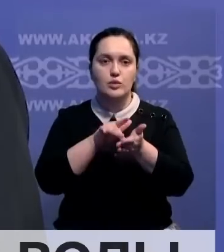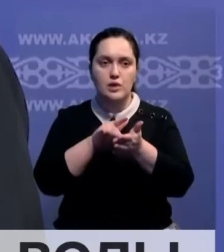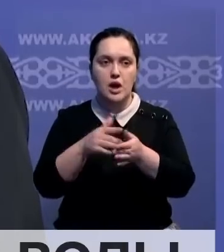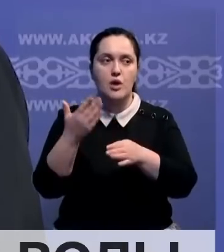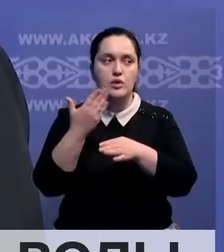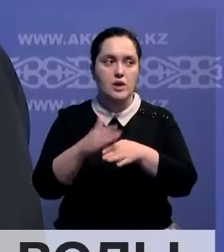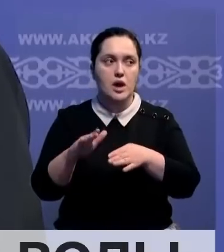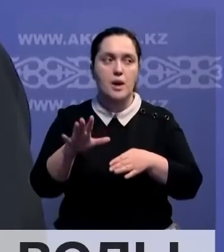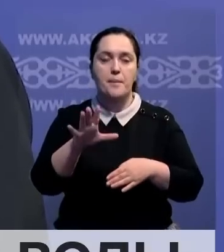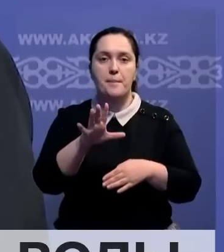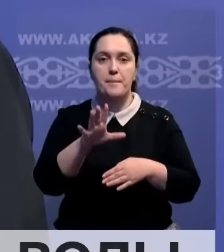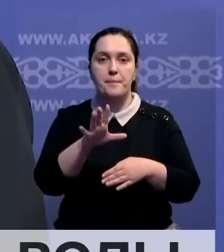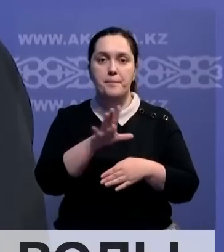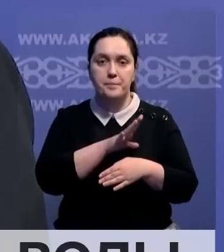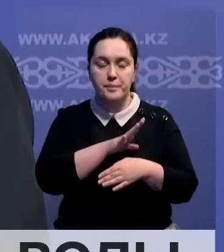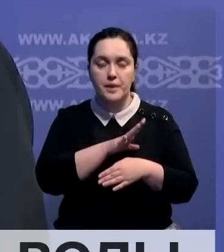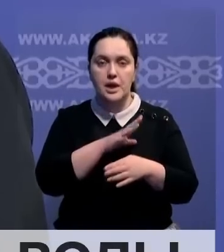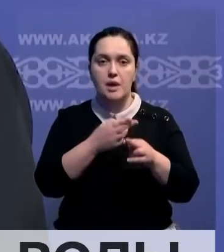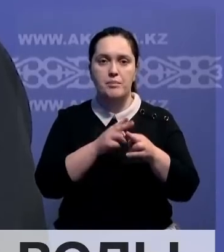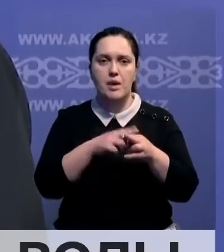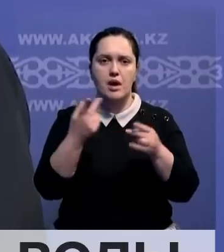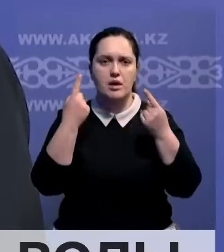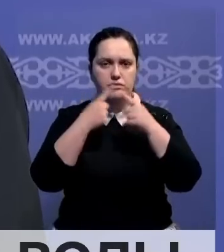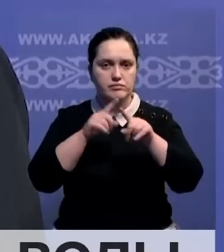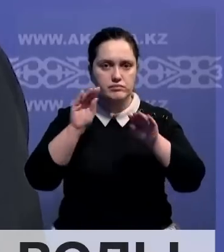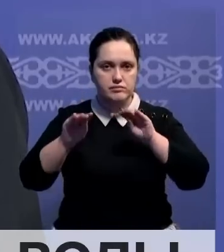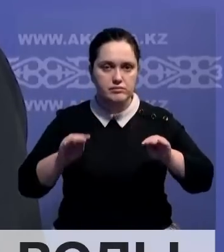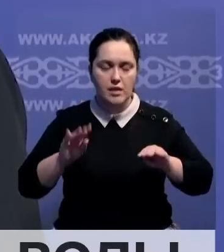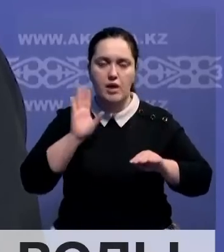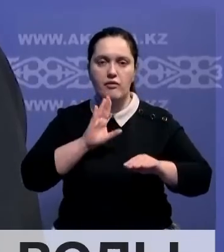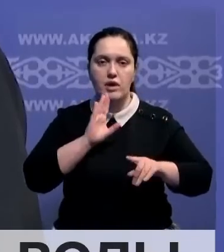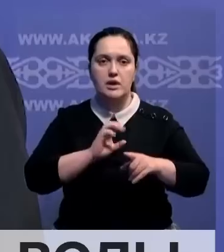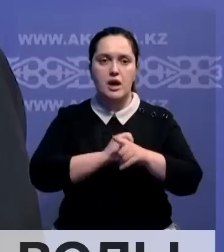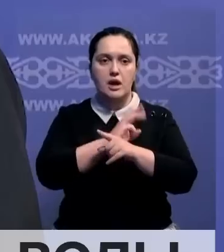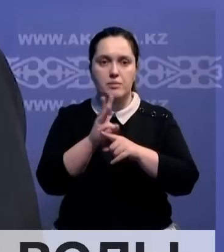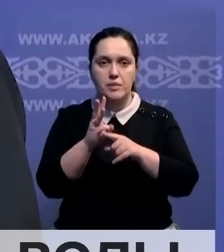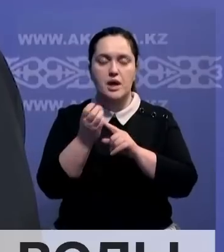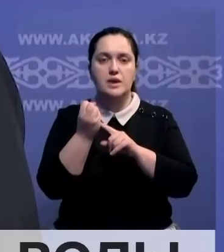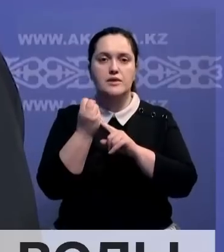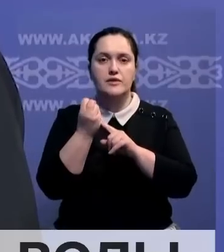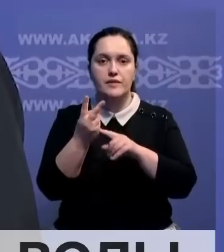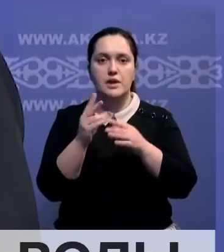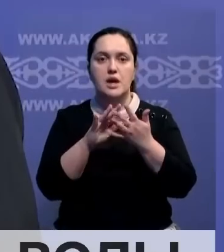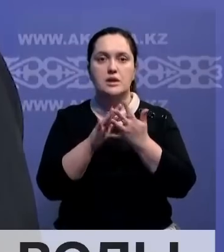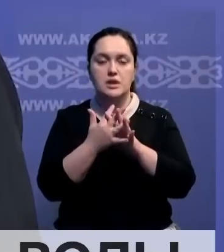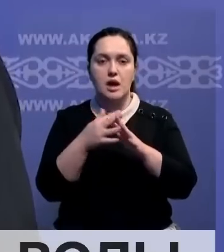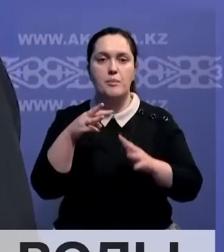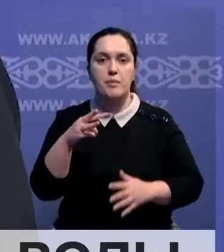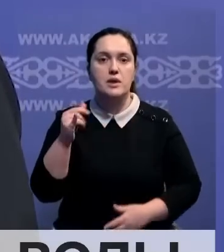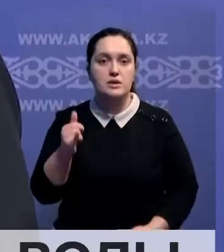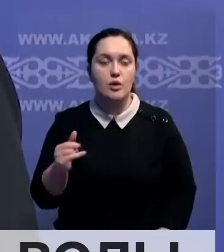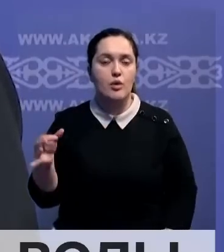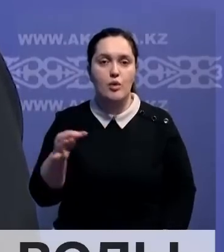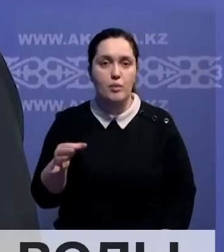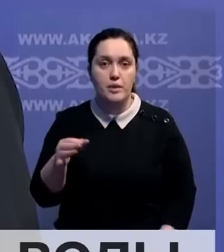Были проведены инфраструктура по водообеспечению 12 селам Магисталовской области.